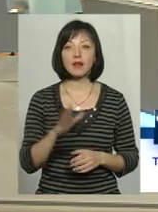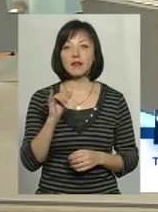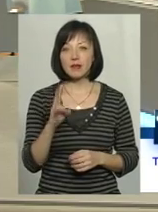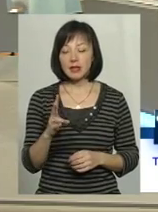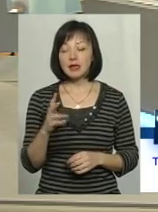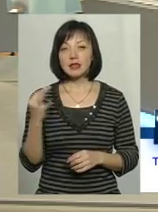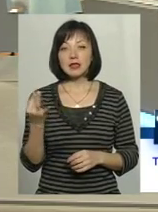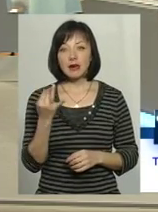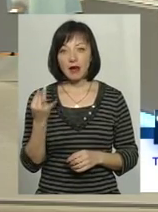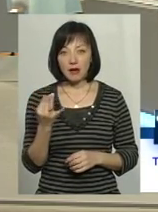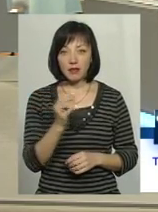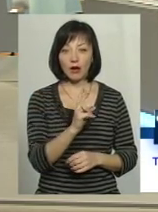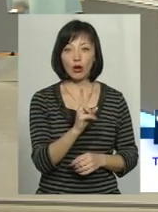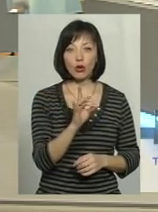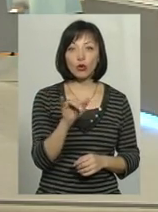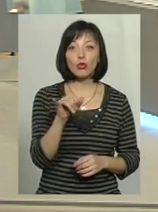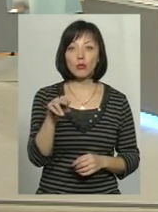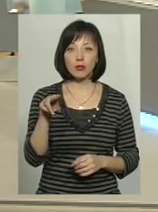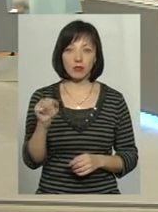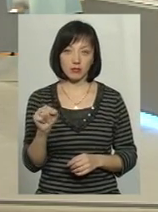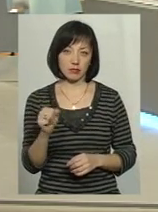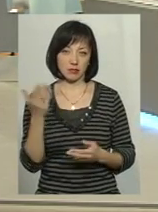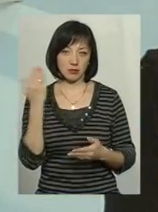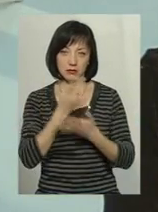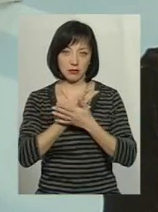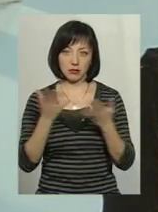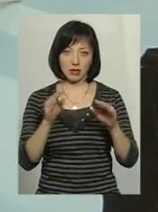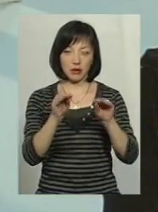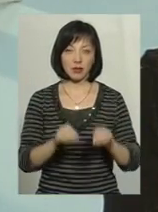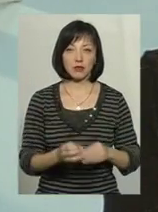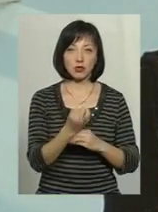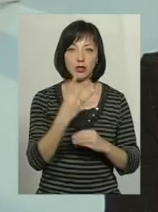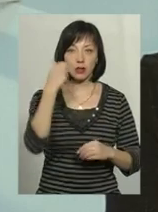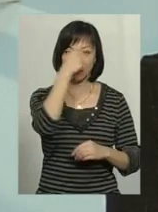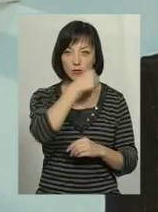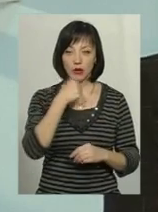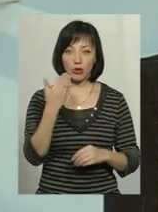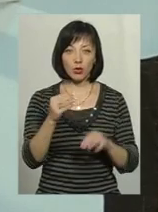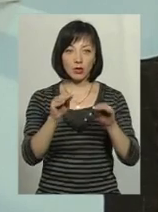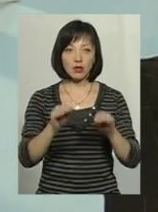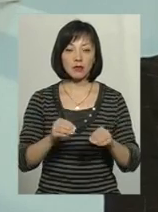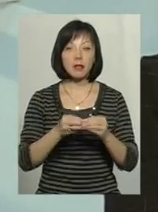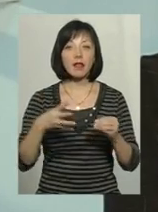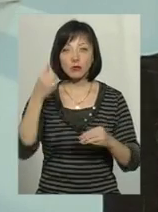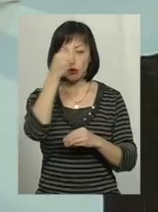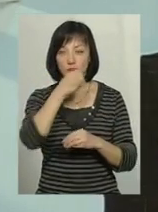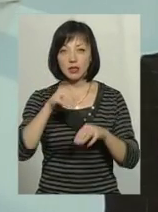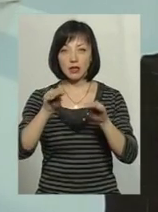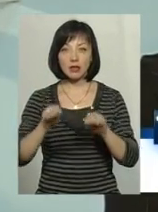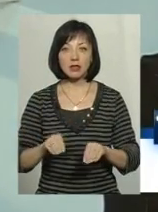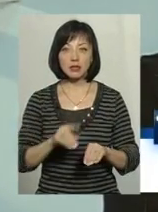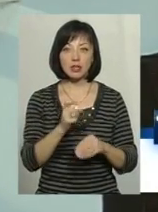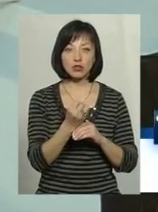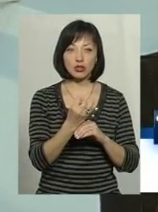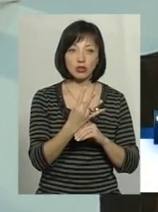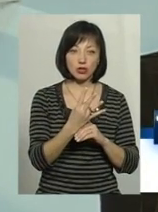цікавим, тим що він не оприлюднював свої декларації. В 15-му році його декларація за 14